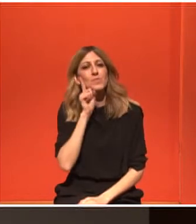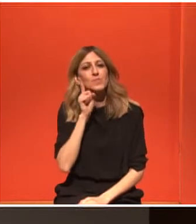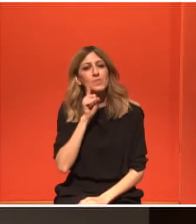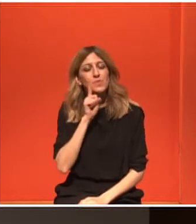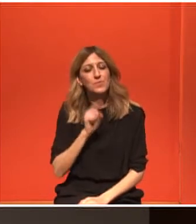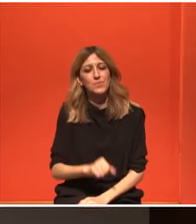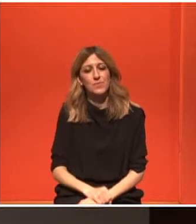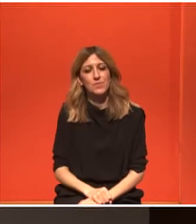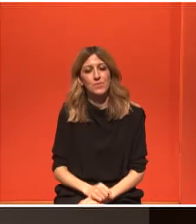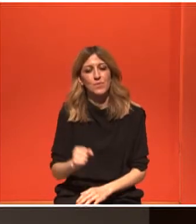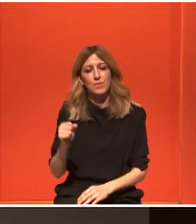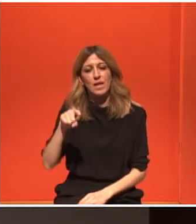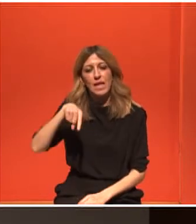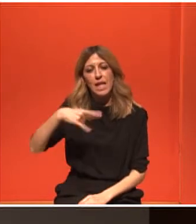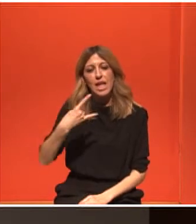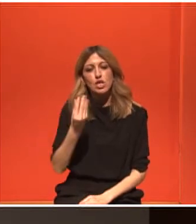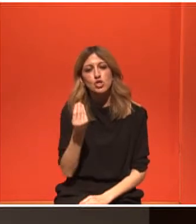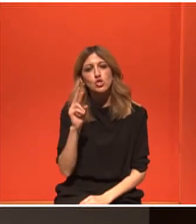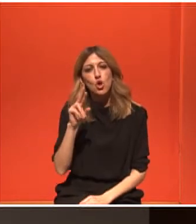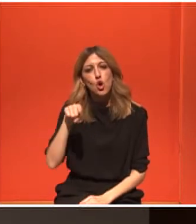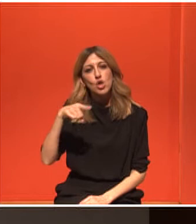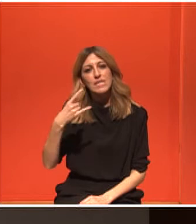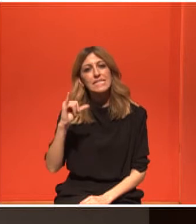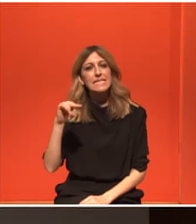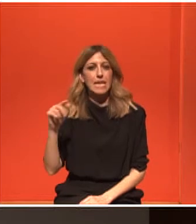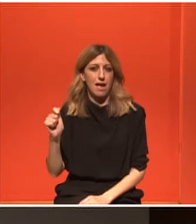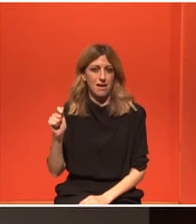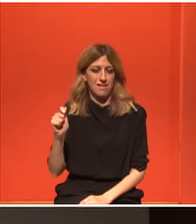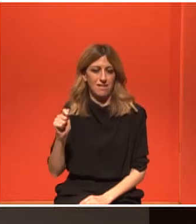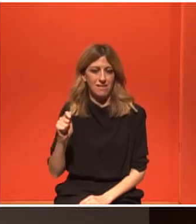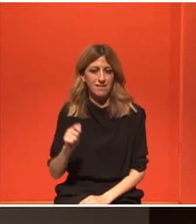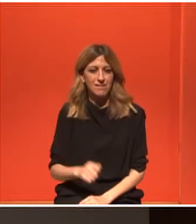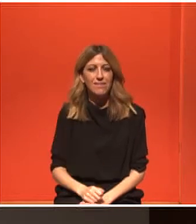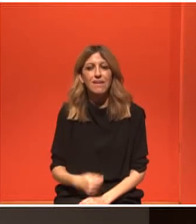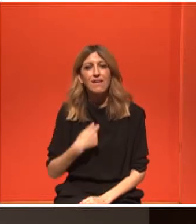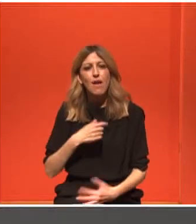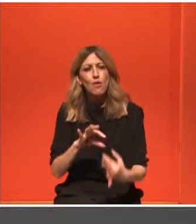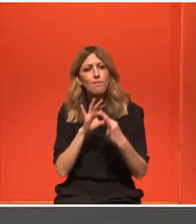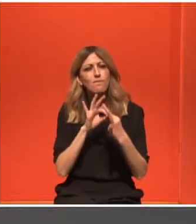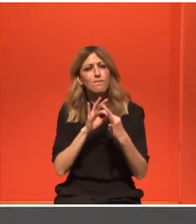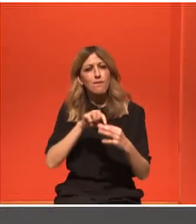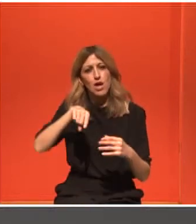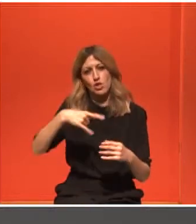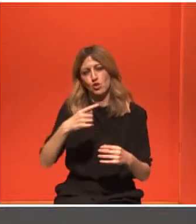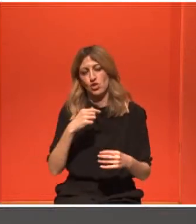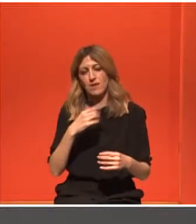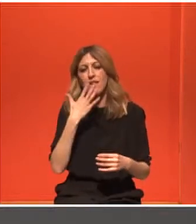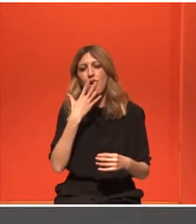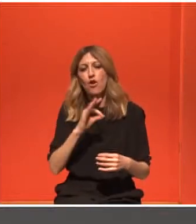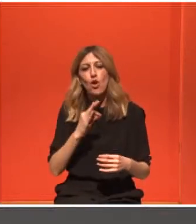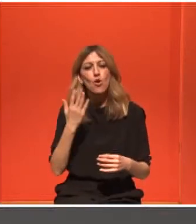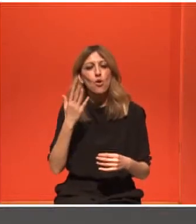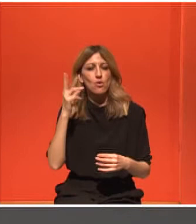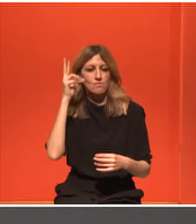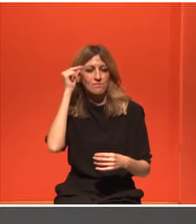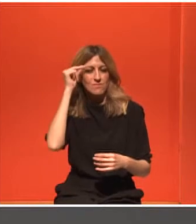Καλησπέρα Τζοτζίνα. Έχω μια ιδιαίτερη σχέση, γιατί έτυχε να είναι μαθήτριά μου στο ΤΕΦΑ. Οπότε εγνωρίζω